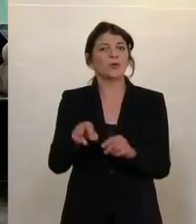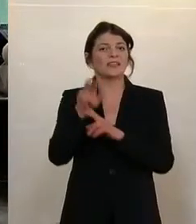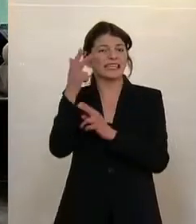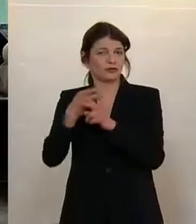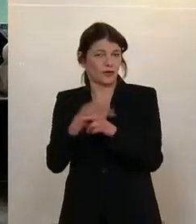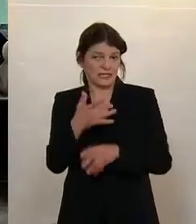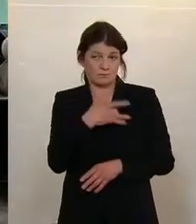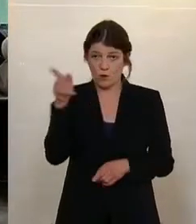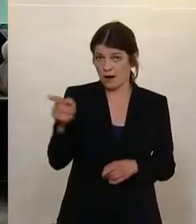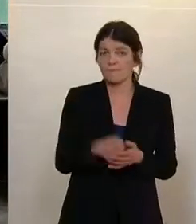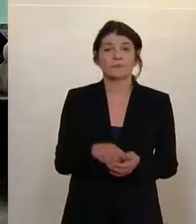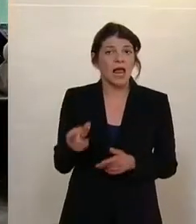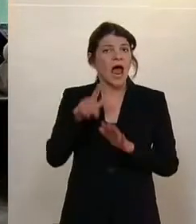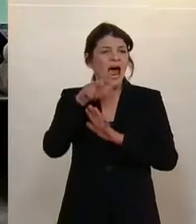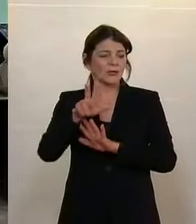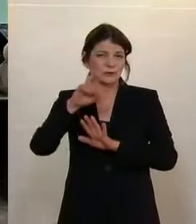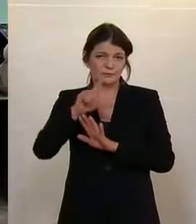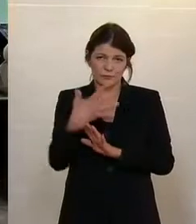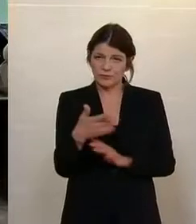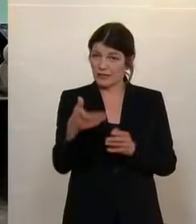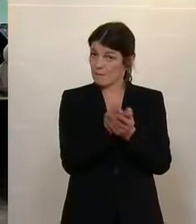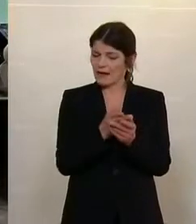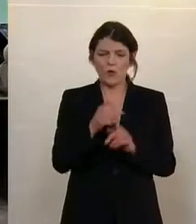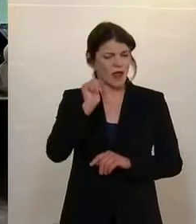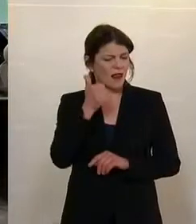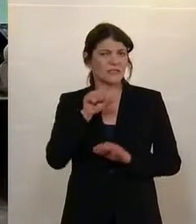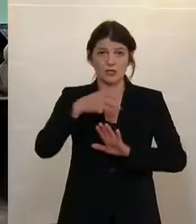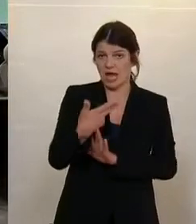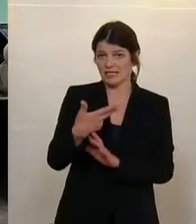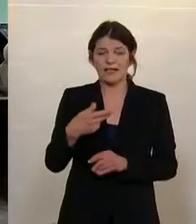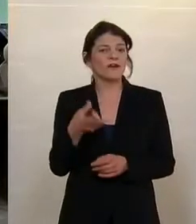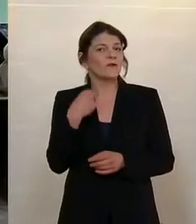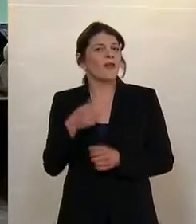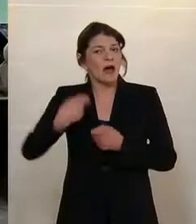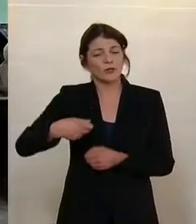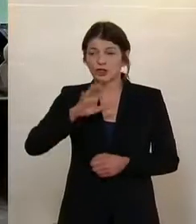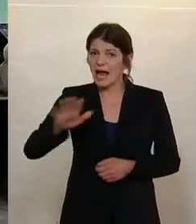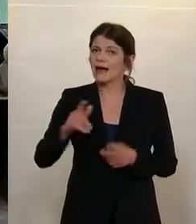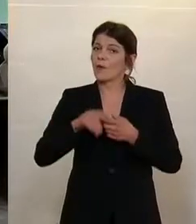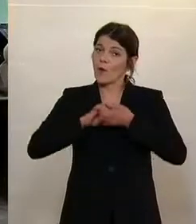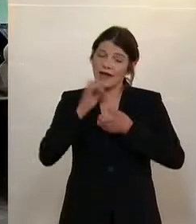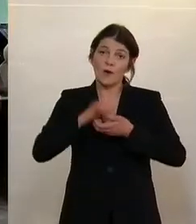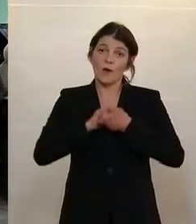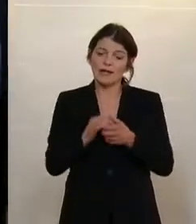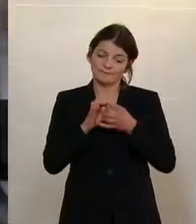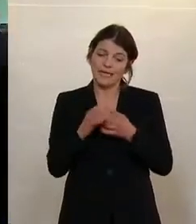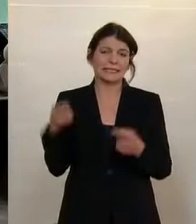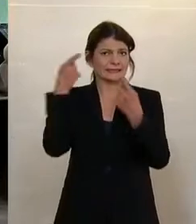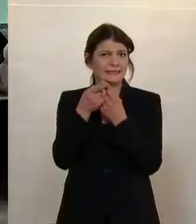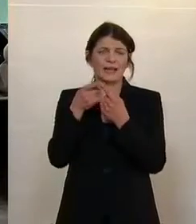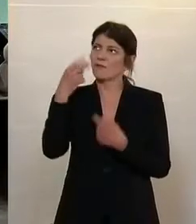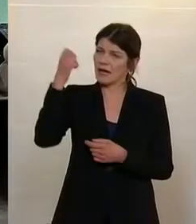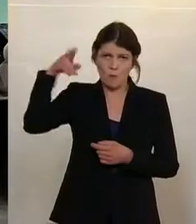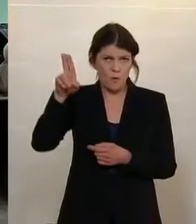Integration und Inklusion der Jahre 21 bis 27 ablehnen solle. Beide begehren haben im Ausschuss